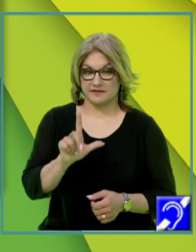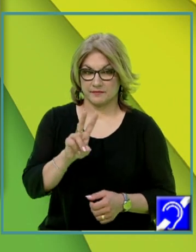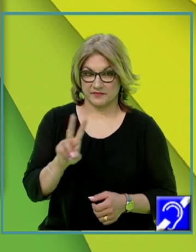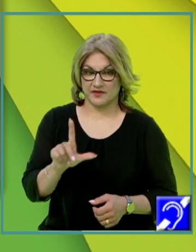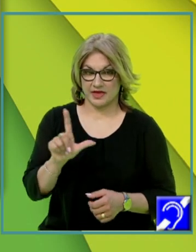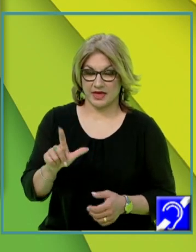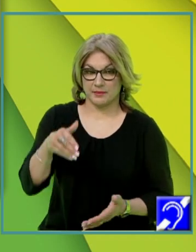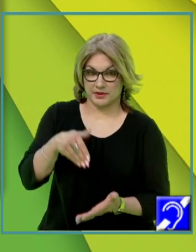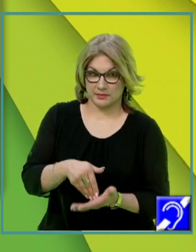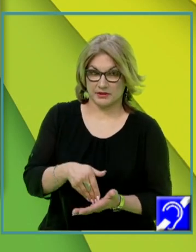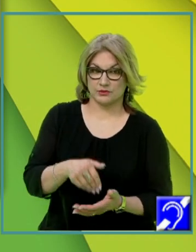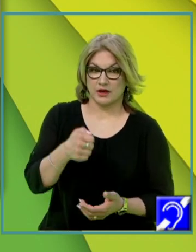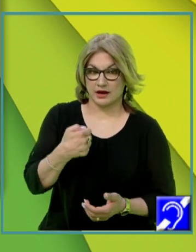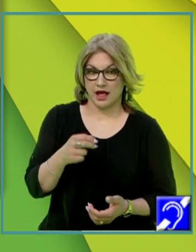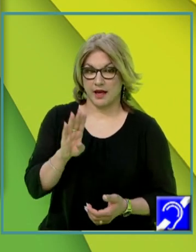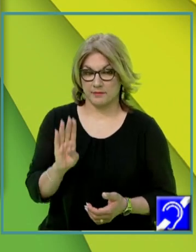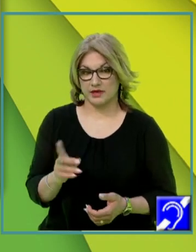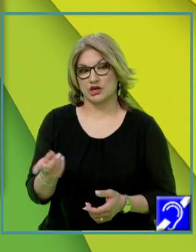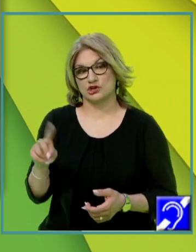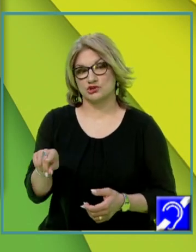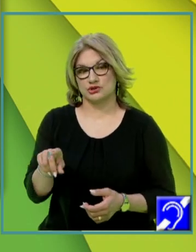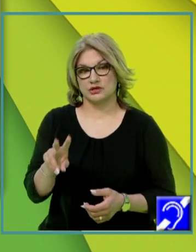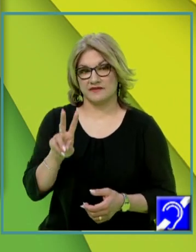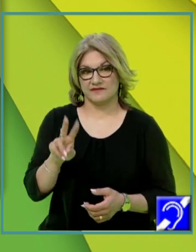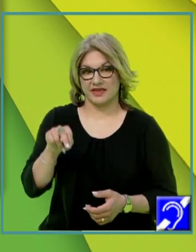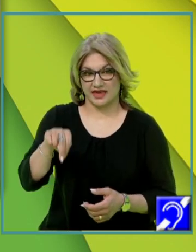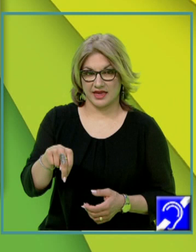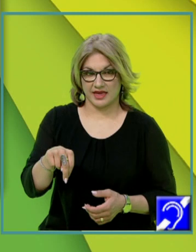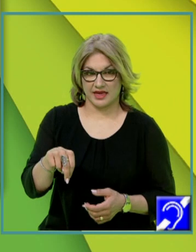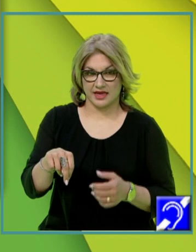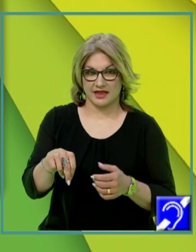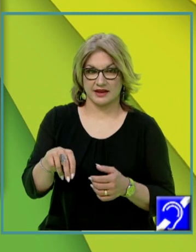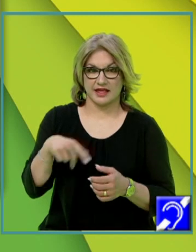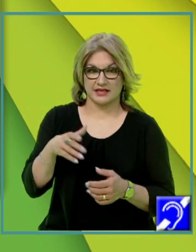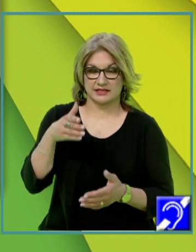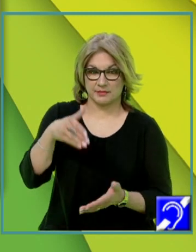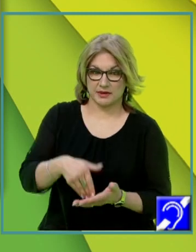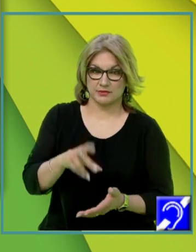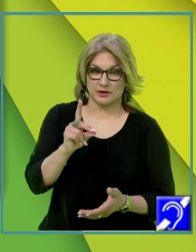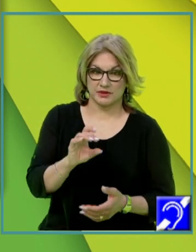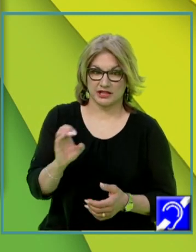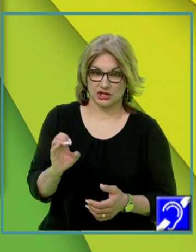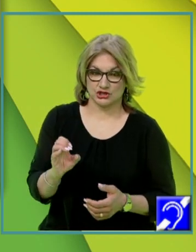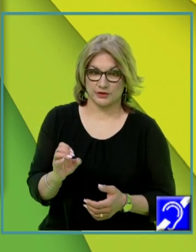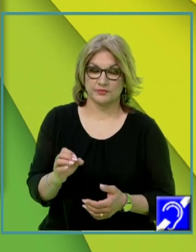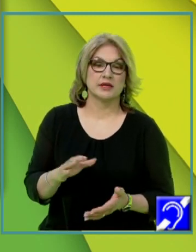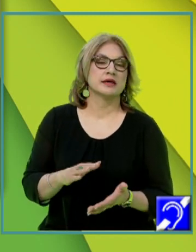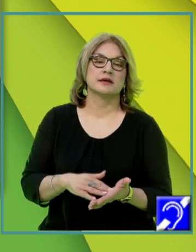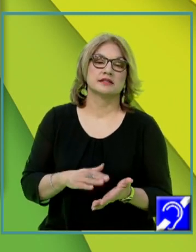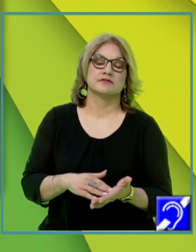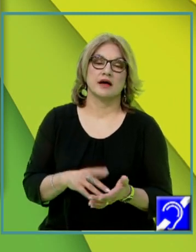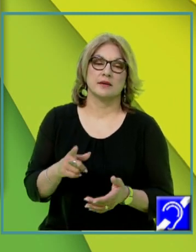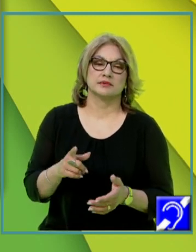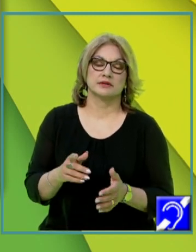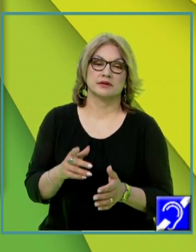perpendicular pe AB și respectiv VN este perpendicular pe DC datorită faptului că dreapta D e